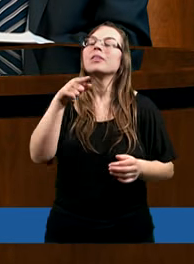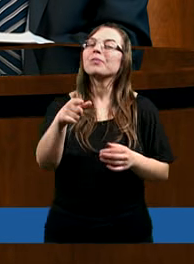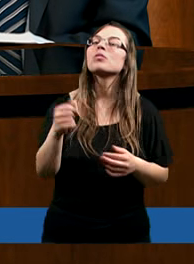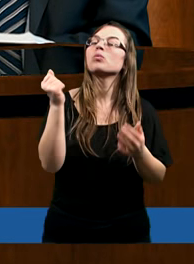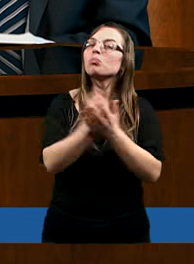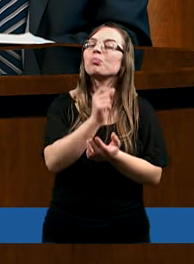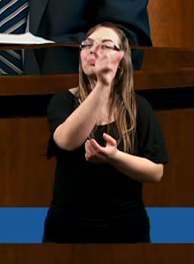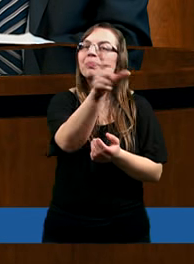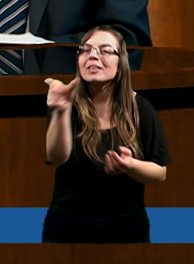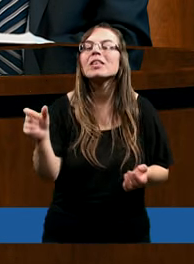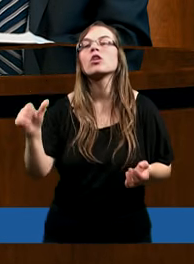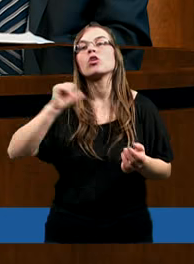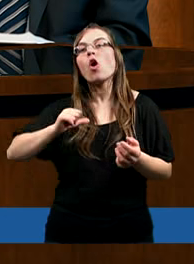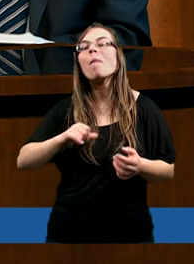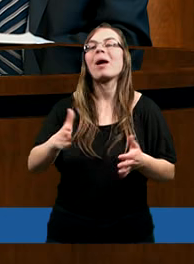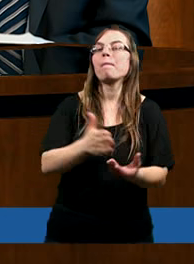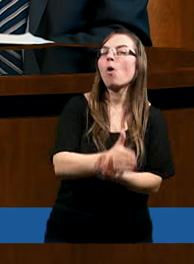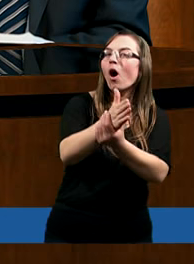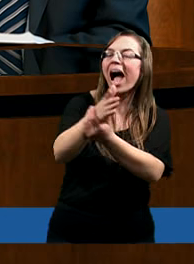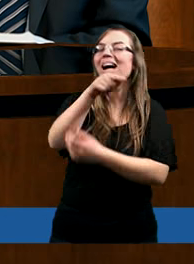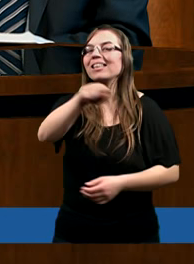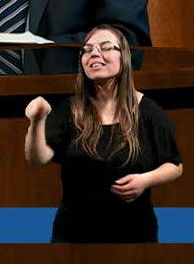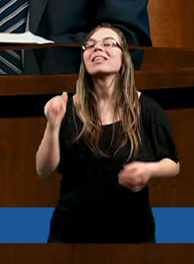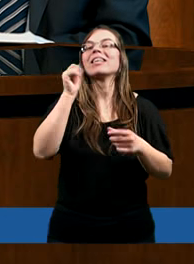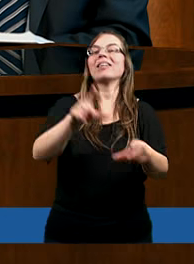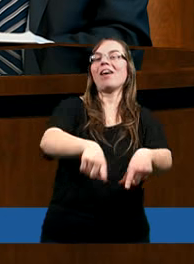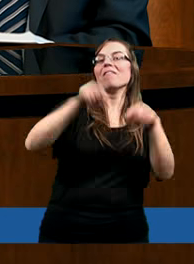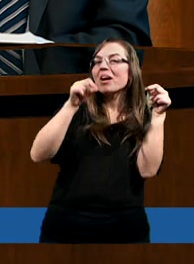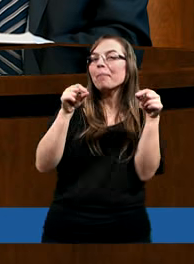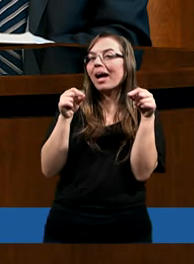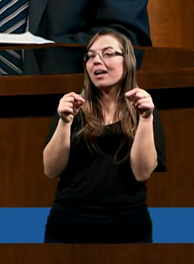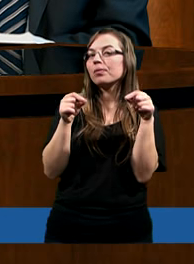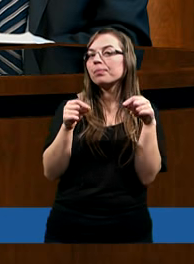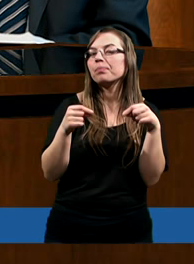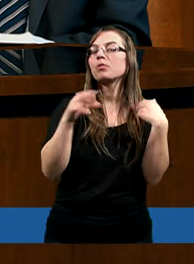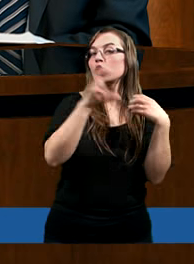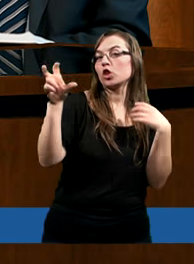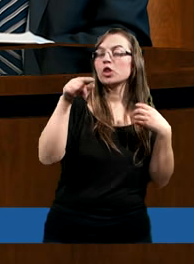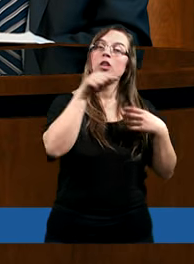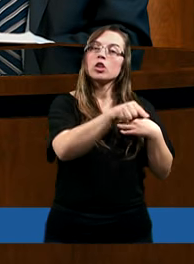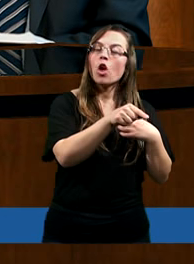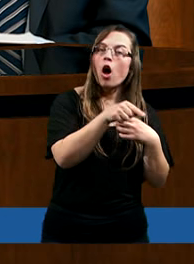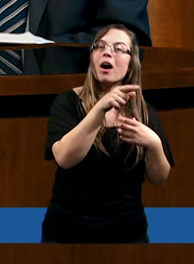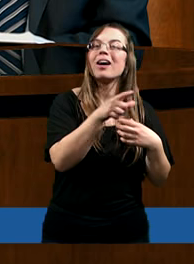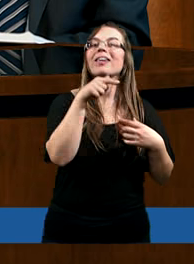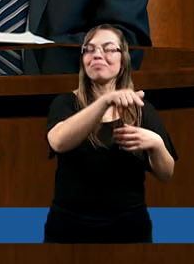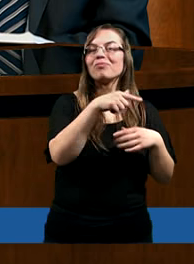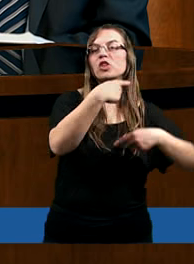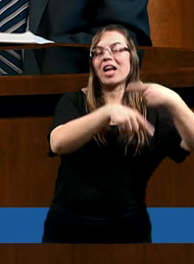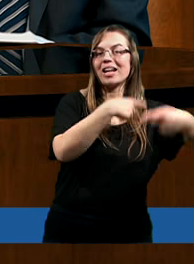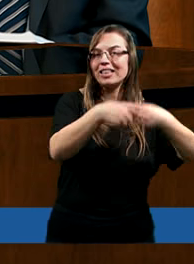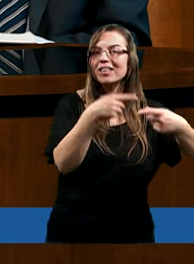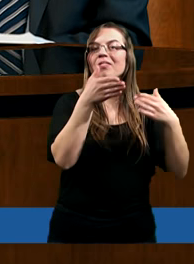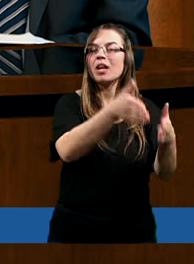musi sobie z tym poradzić i wybrać. Czy to, czy myśleć o